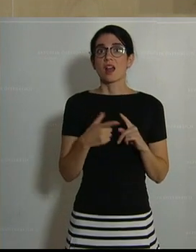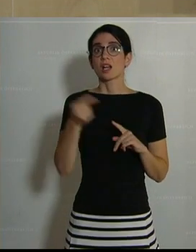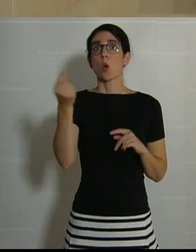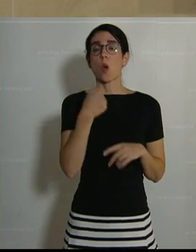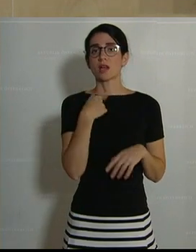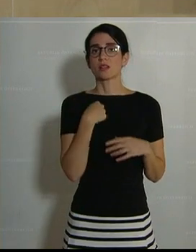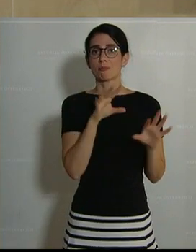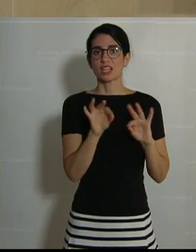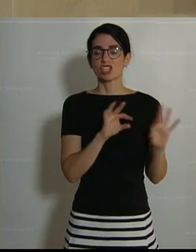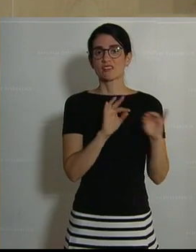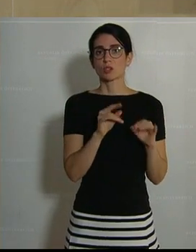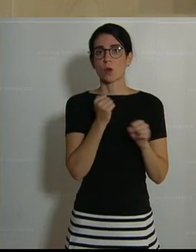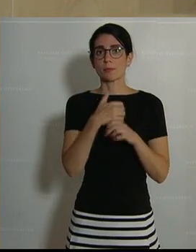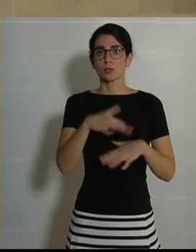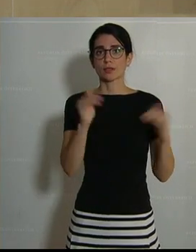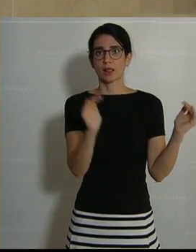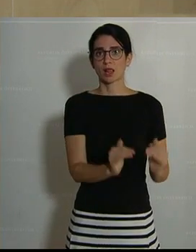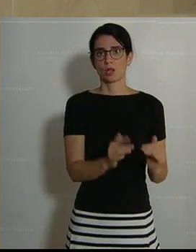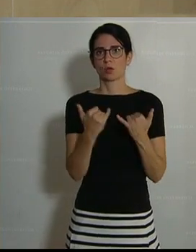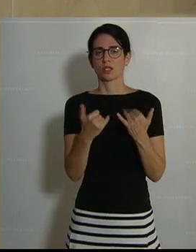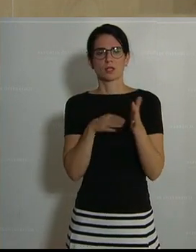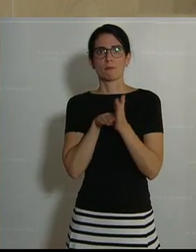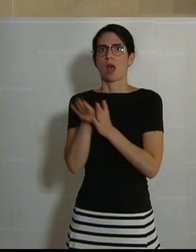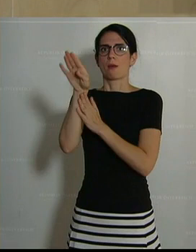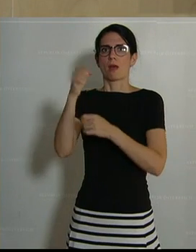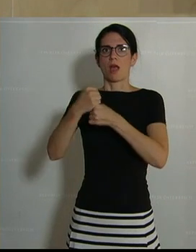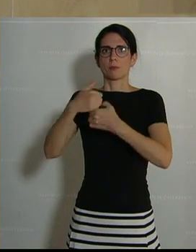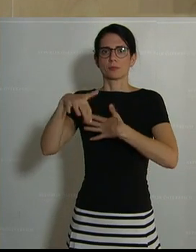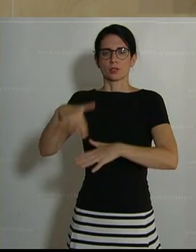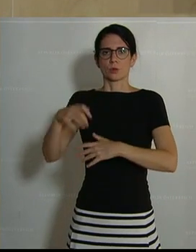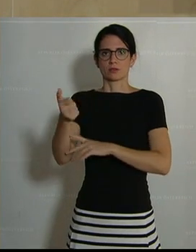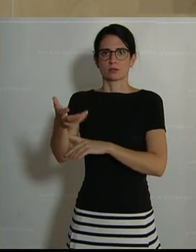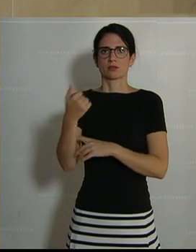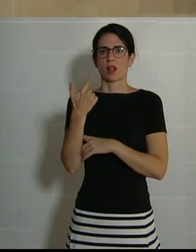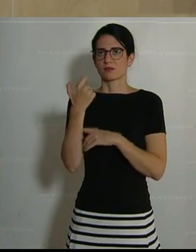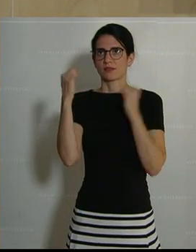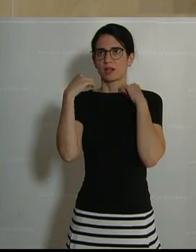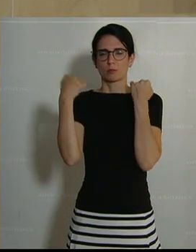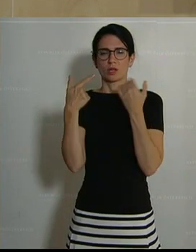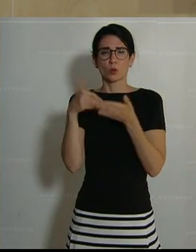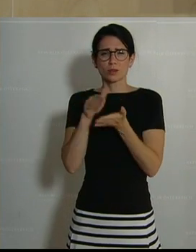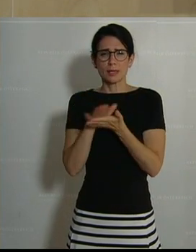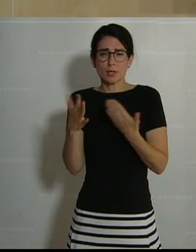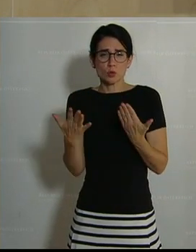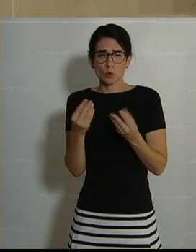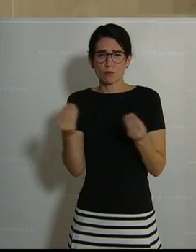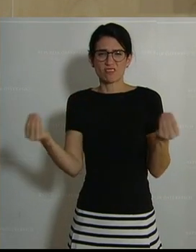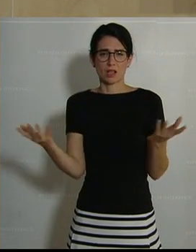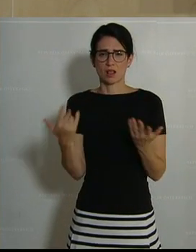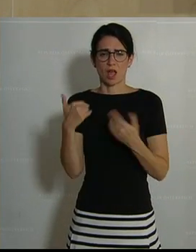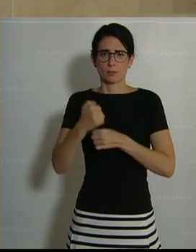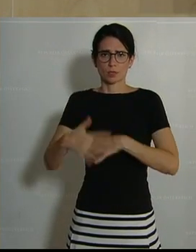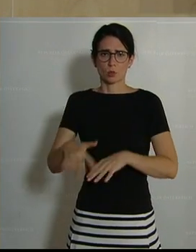Rückgang der Arbeitslosenrate die Rede war, sprechen wir heute von der höchsten Arbeitslosenrate der Zweiten Republik. Auch im Bereich